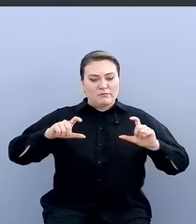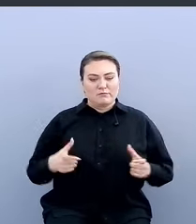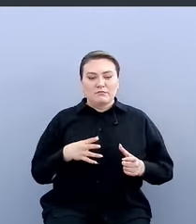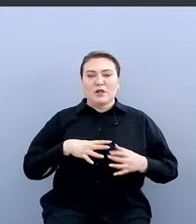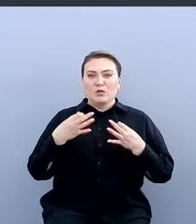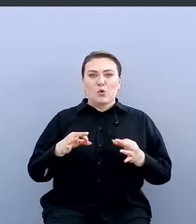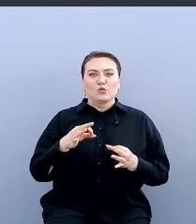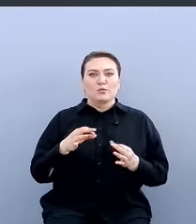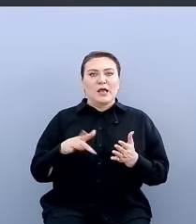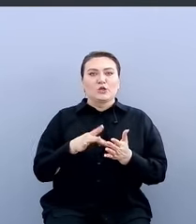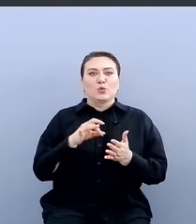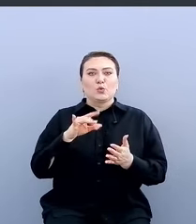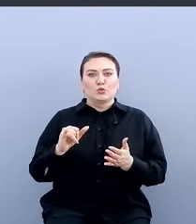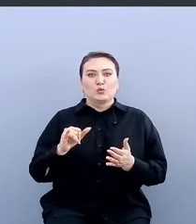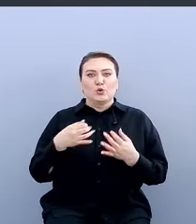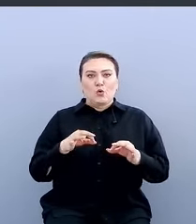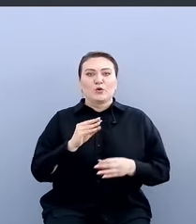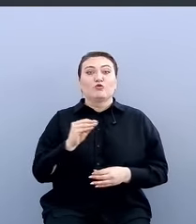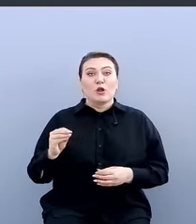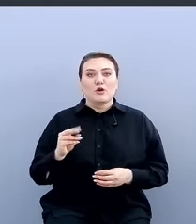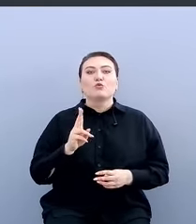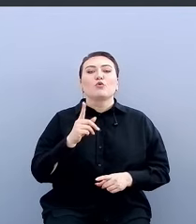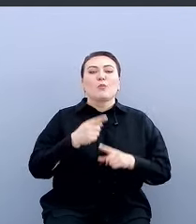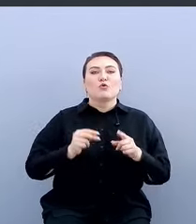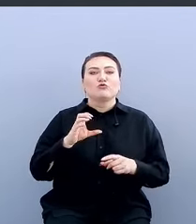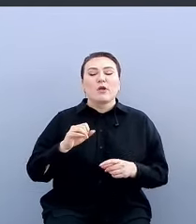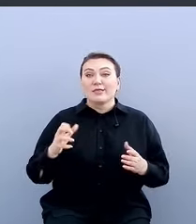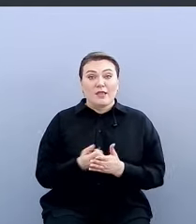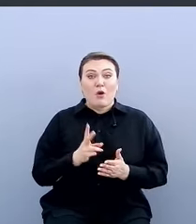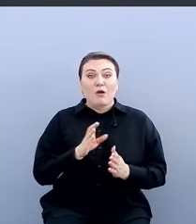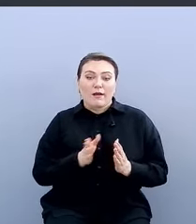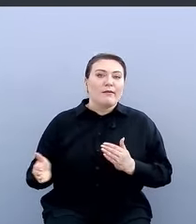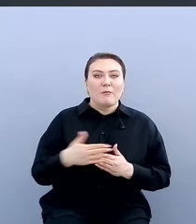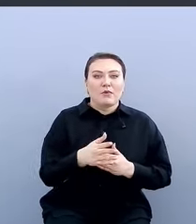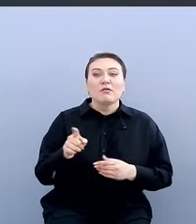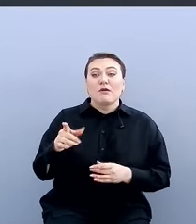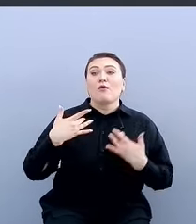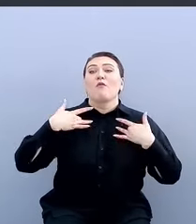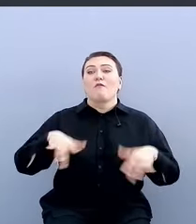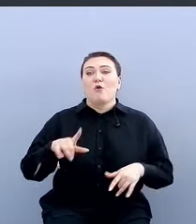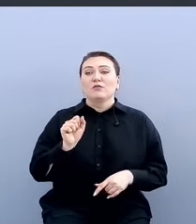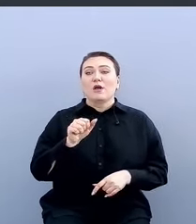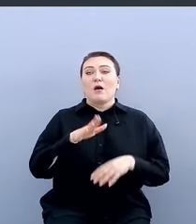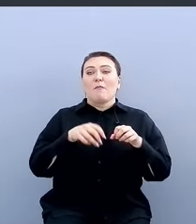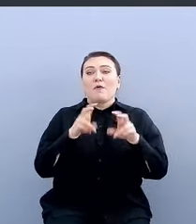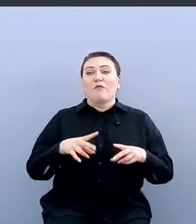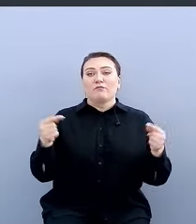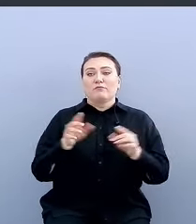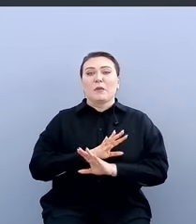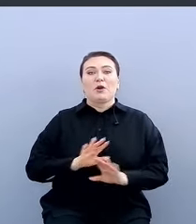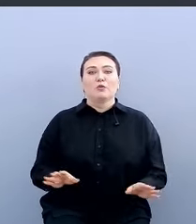доступ к ресурсу, доступ к ЖЖ. Кто за полчаса не найдет, как это обойти, того я уволю за профнепригодность.